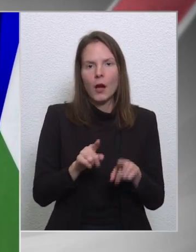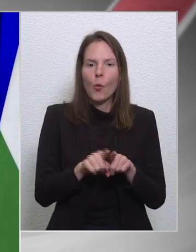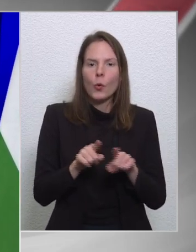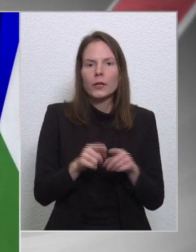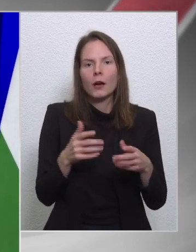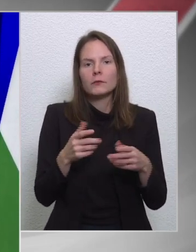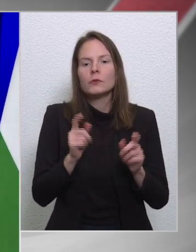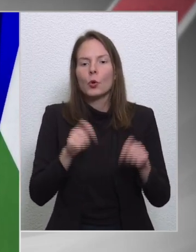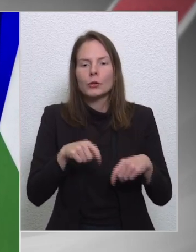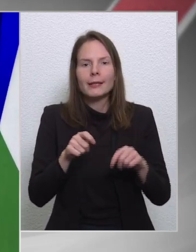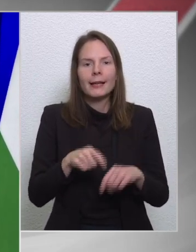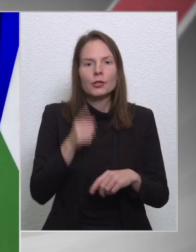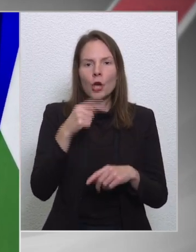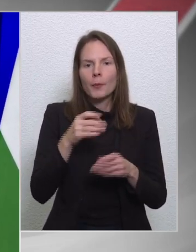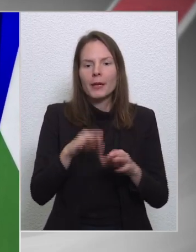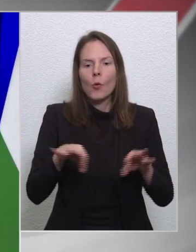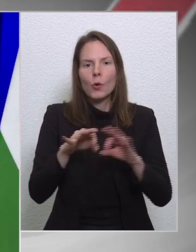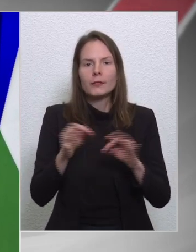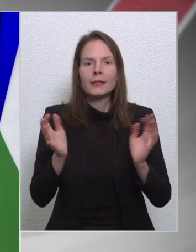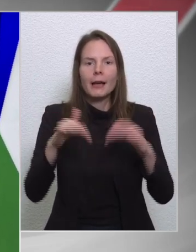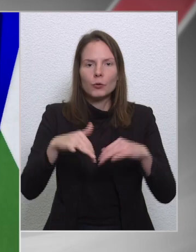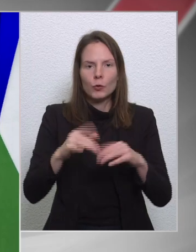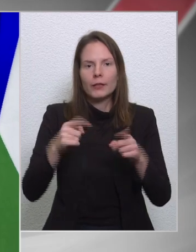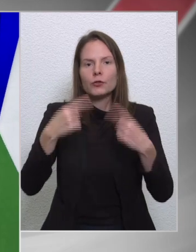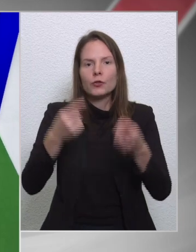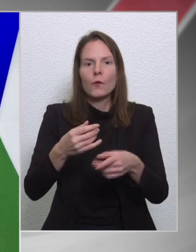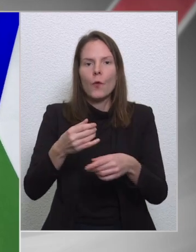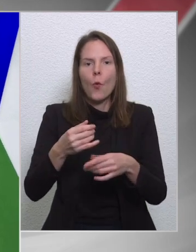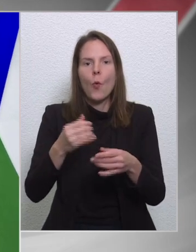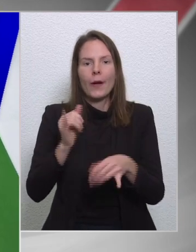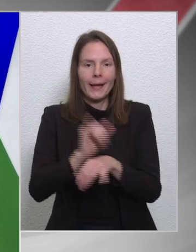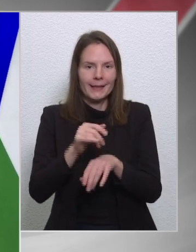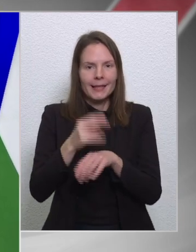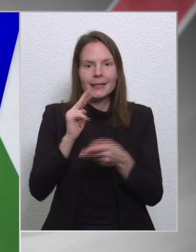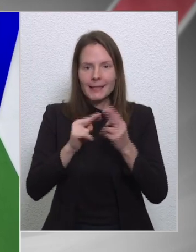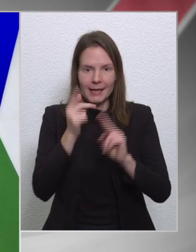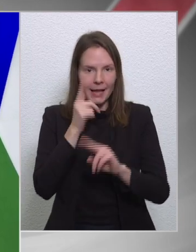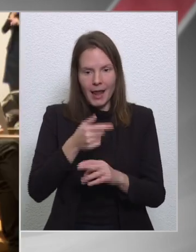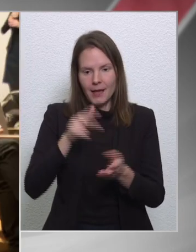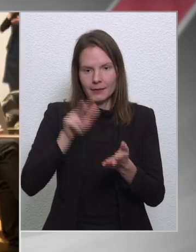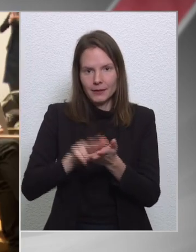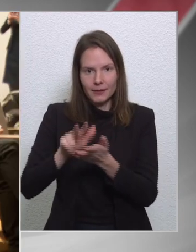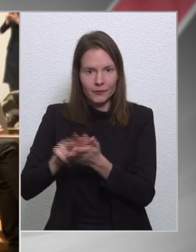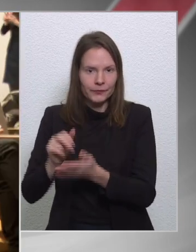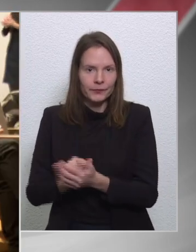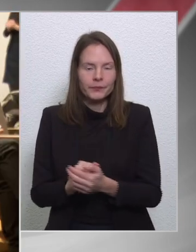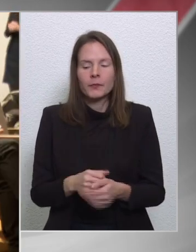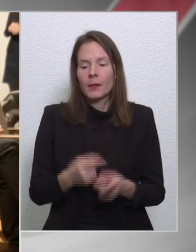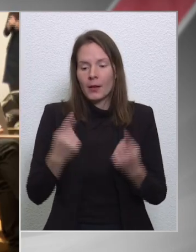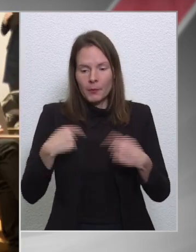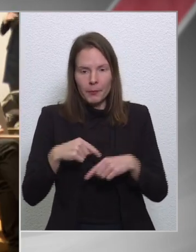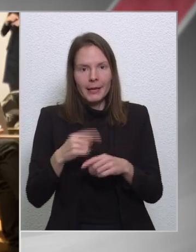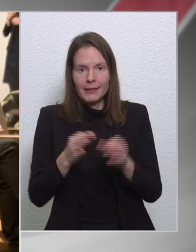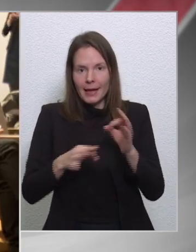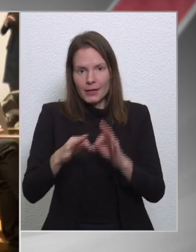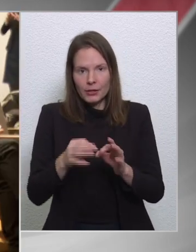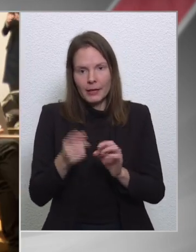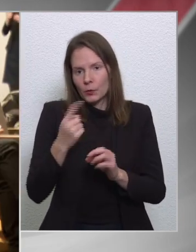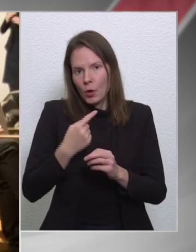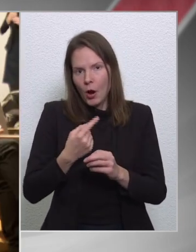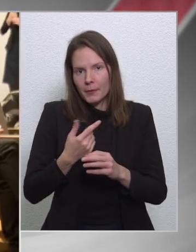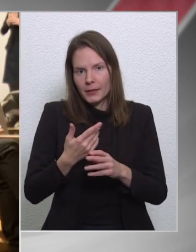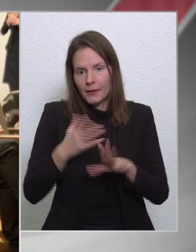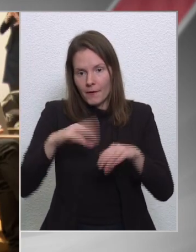országgyűlés jövő héten szerdán fog meghozni. Miután eddig is teljesítettő, vállaltunk, ezt nyugodtan megtehették volna.